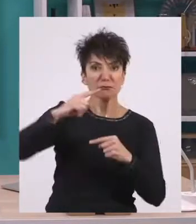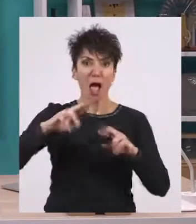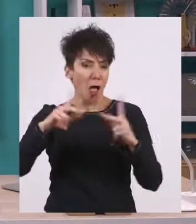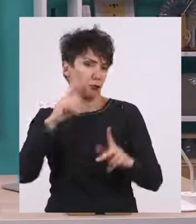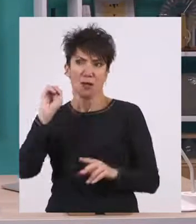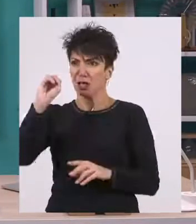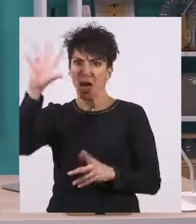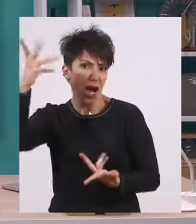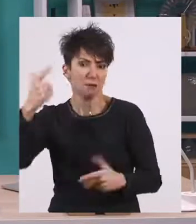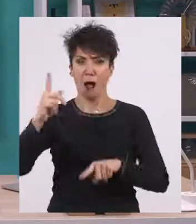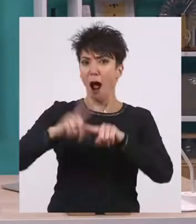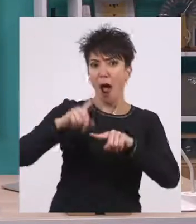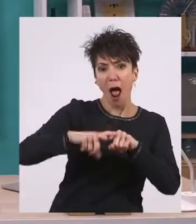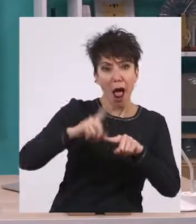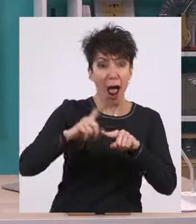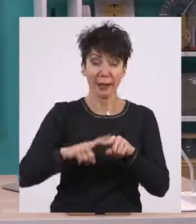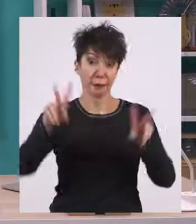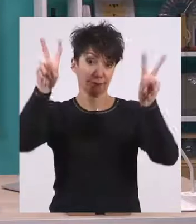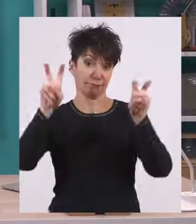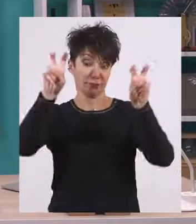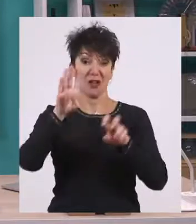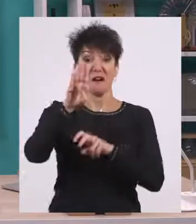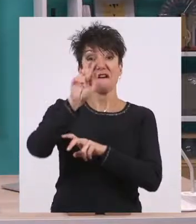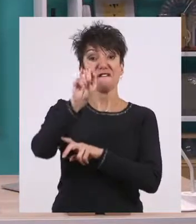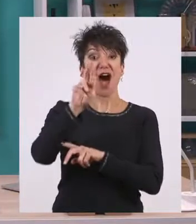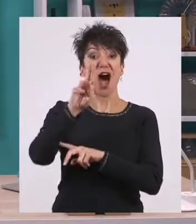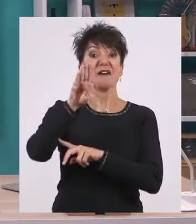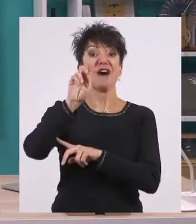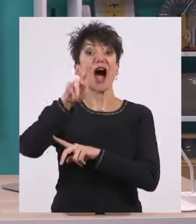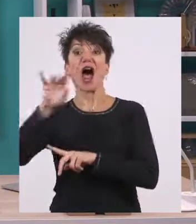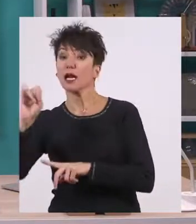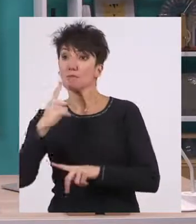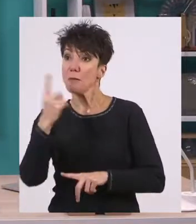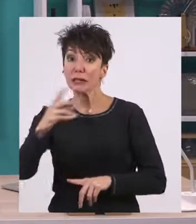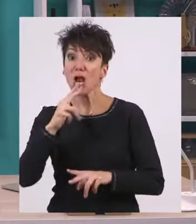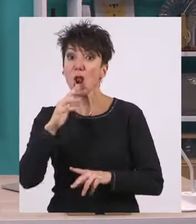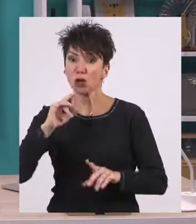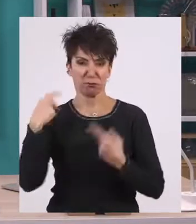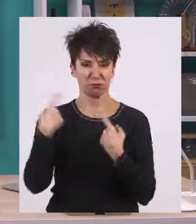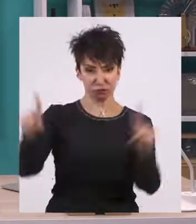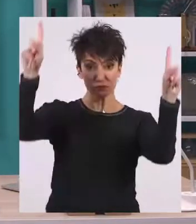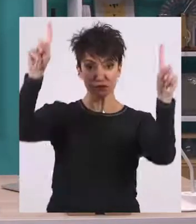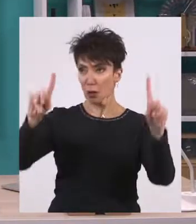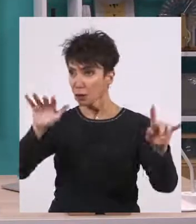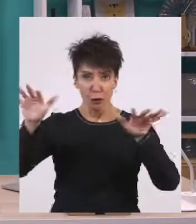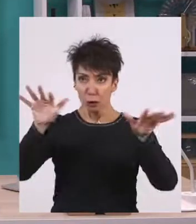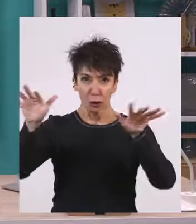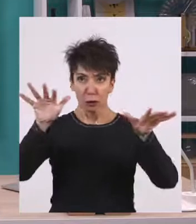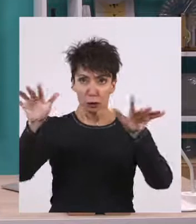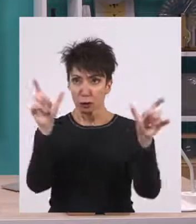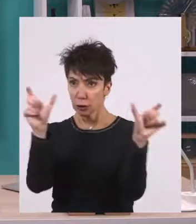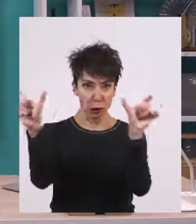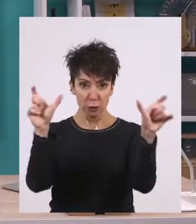αλλά και ξένοι, λεγόμενοι βάρβαροι που δεν μιλούσαν την ελληνική γλώσσα, αλλά έπρεπε να αντιμετωπίσουν και τυχόν